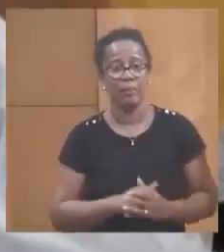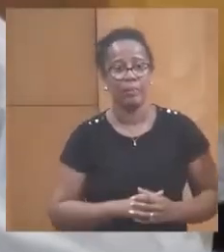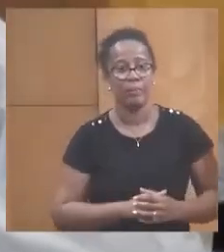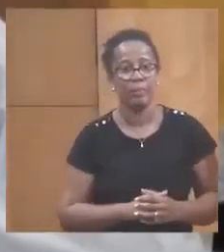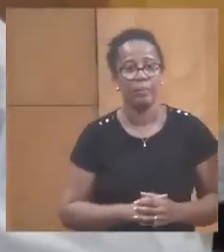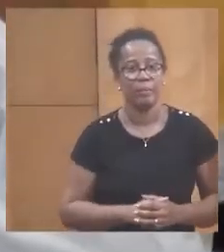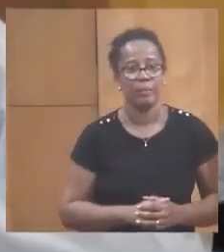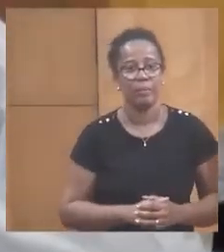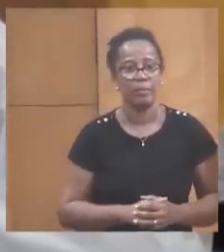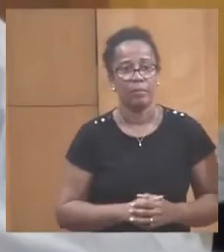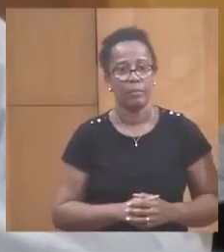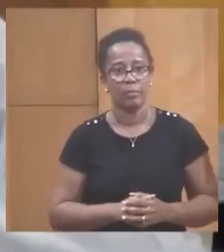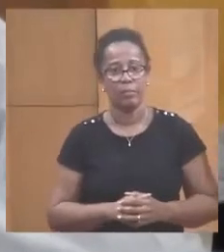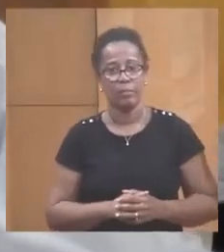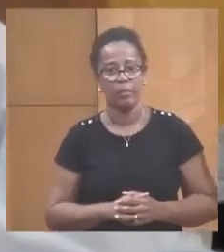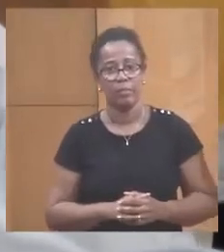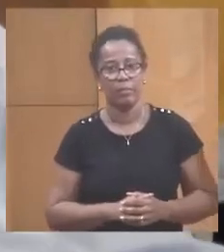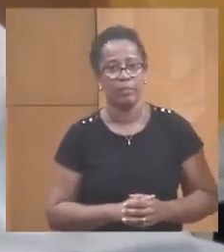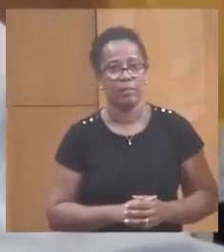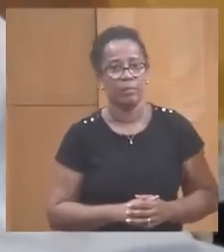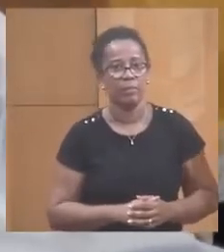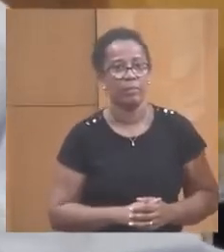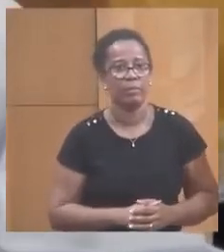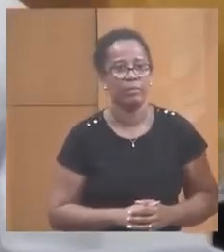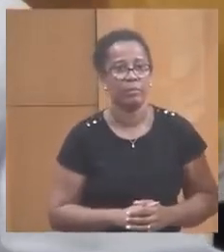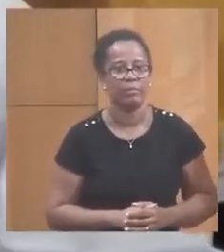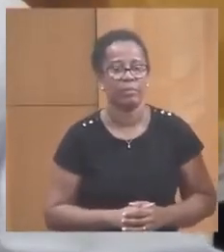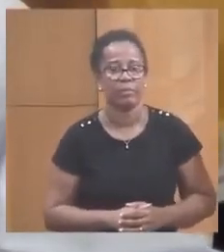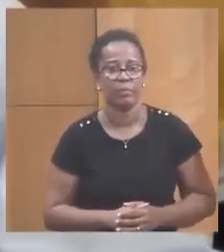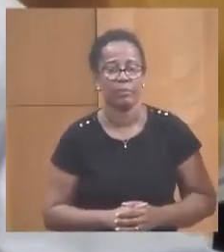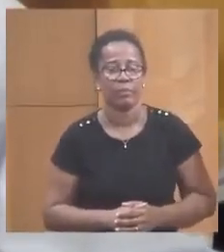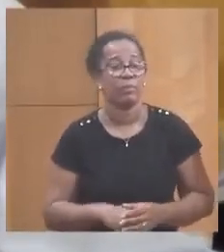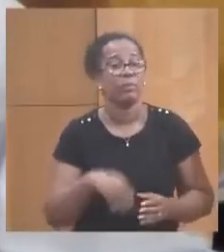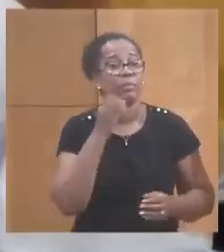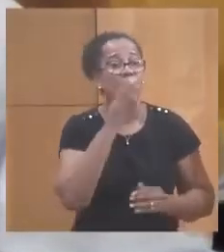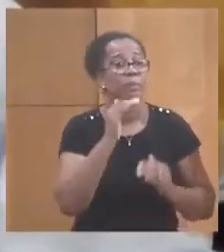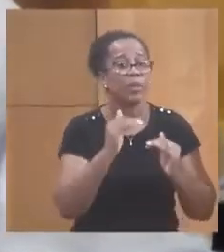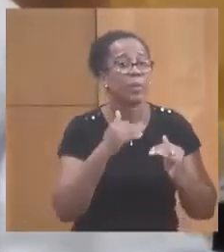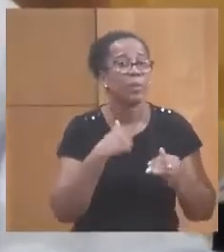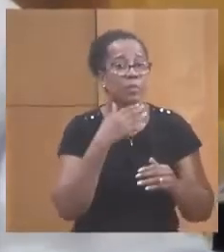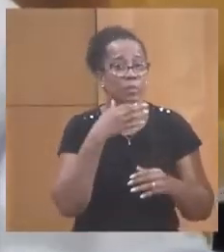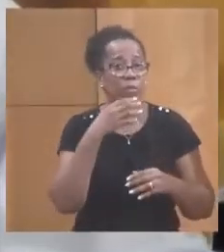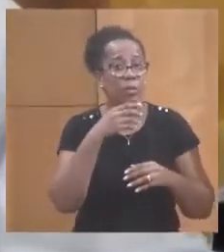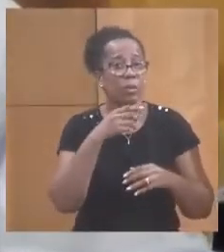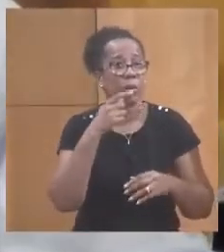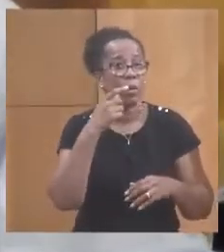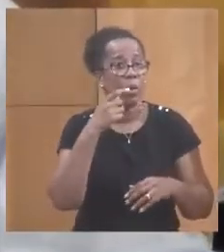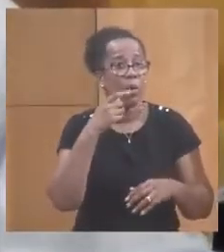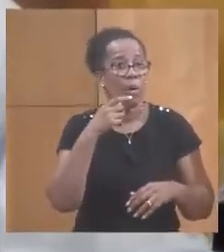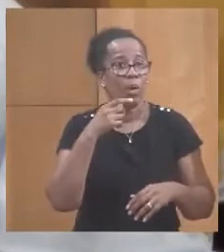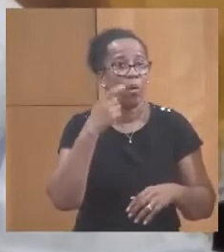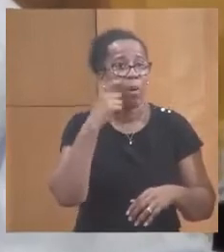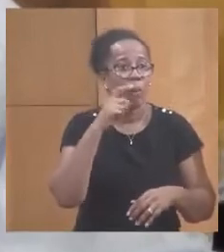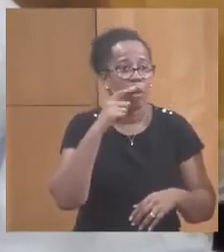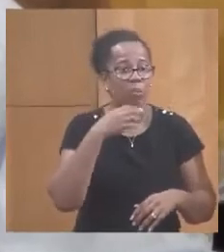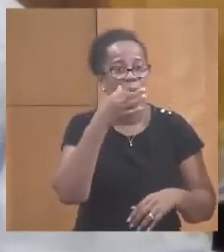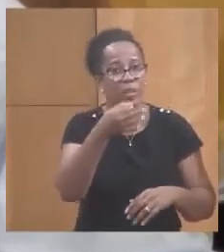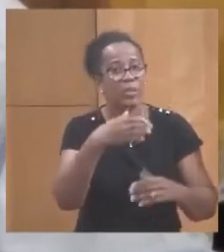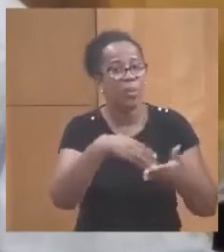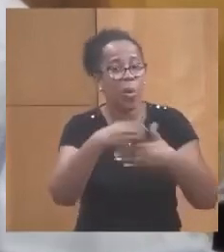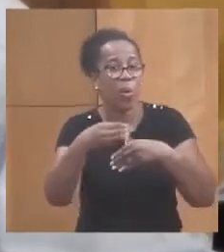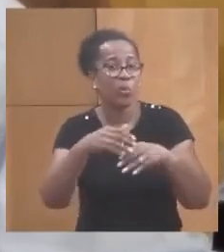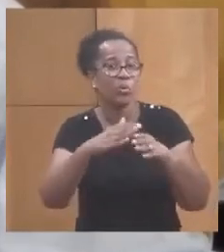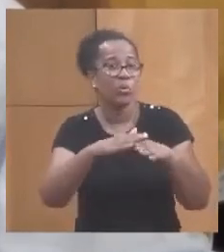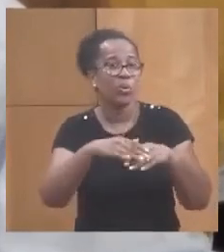Je donne la question. Bien. Tu vas remarquer que je ne t'ai pas dit que c'est au sujet, puisque c'est abri,